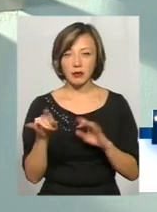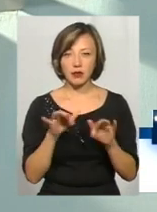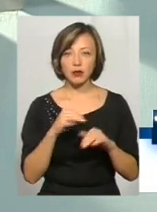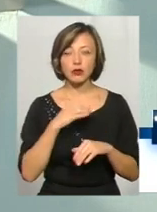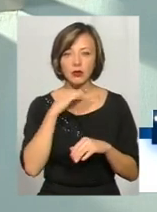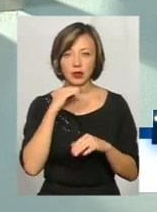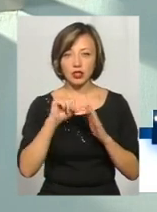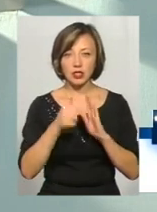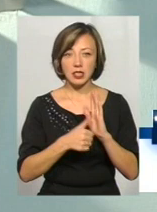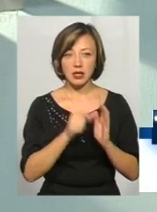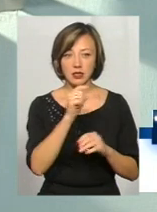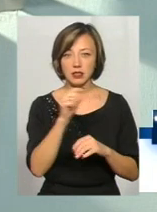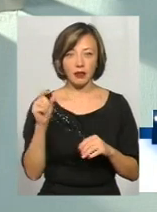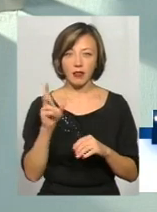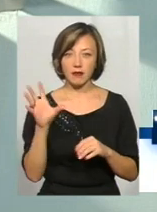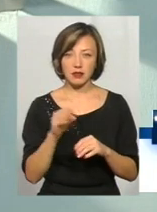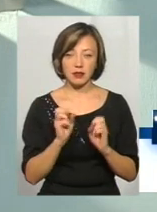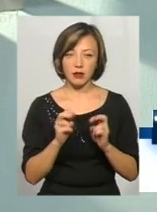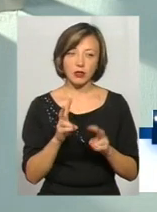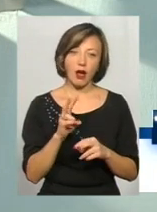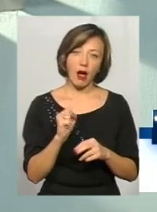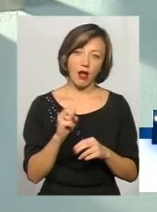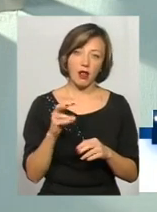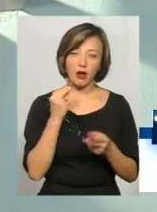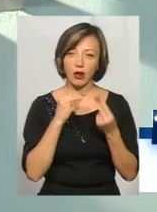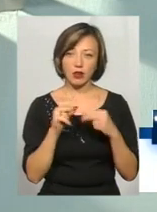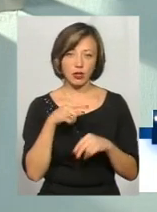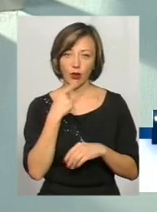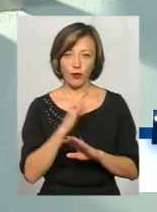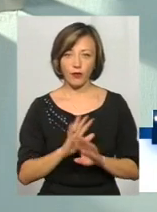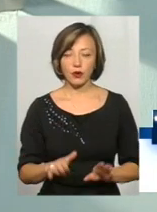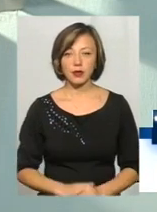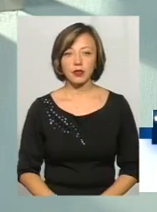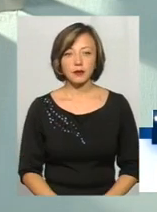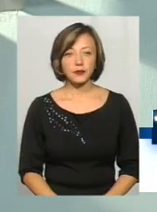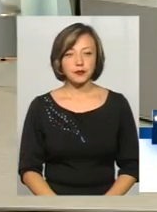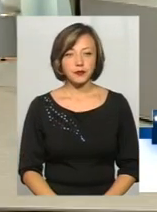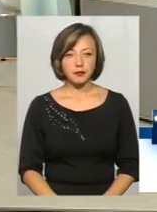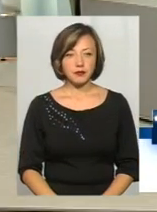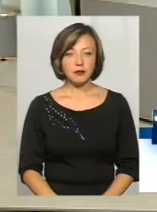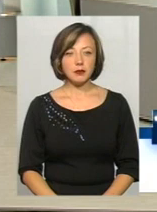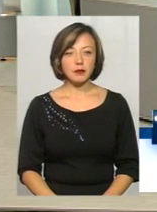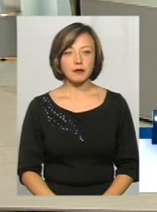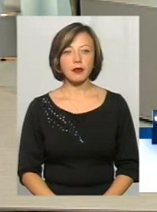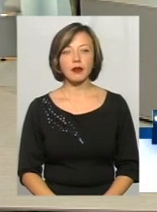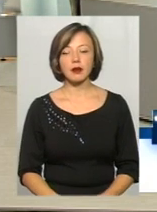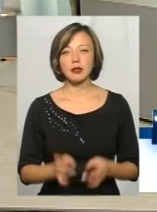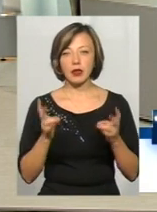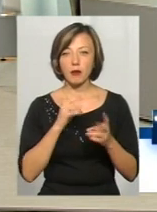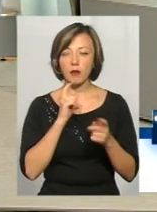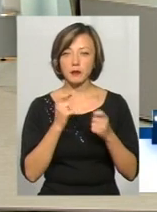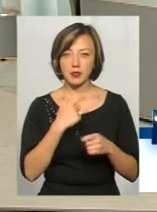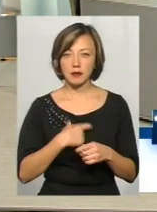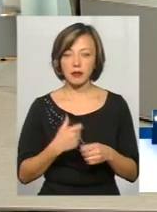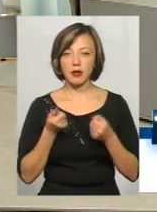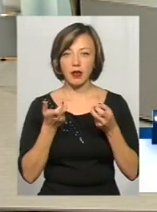16 цифр – це ще не несе загрози. Хоча на всякий випадок краще їх не казати. Тобто треба обезпечити себе декілька разів